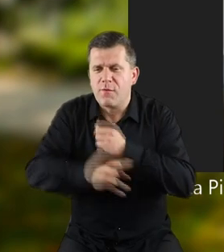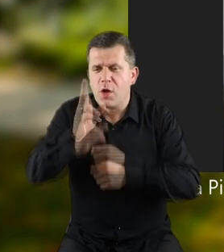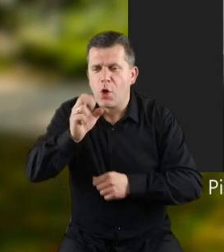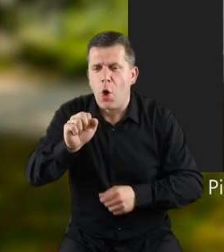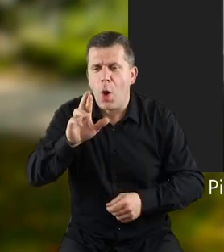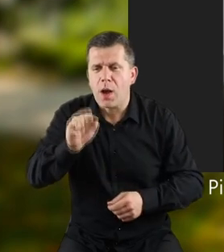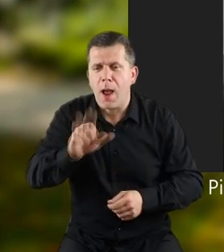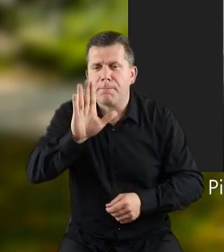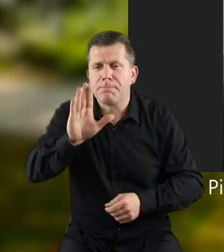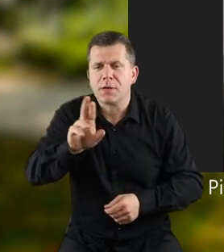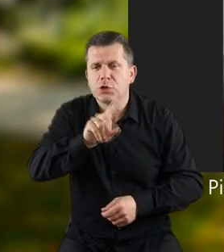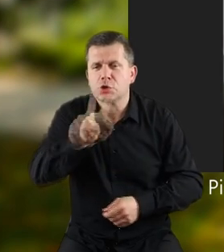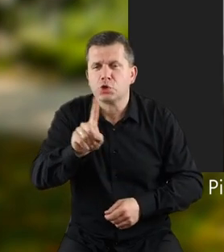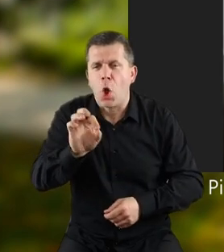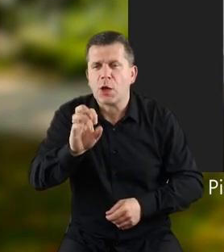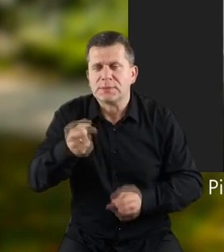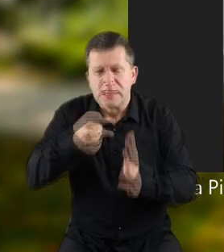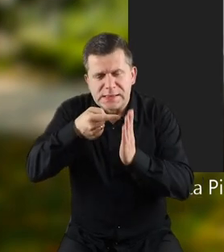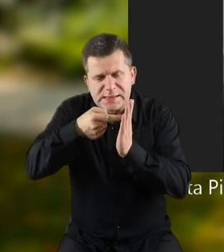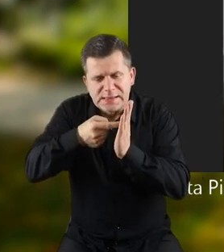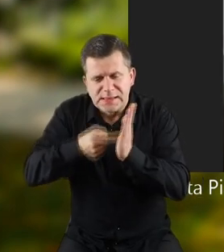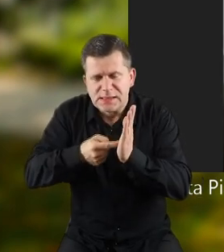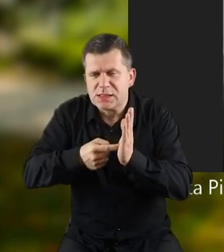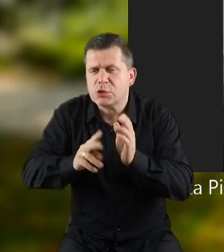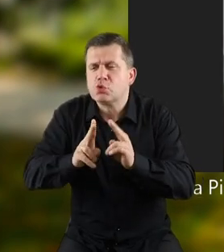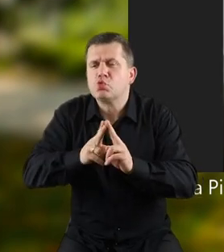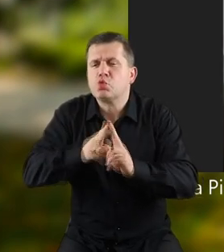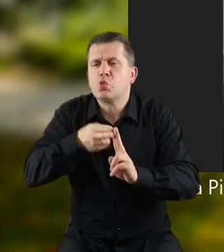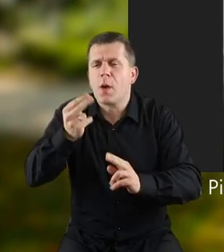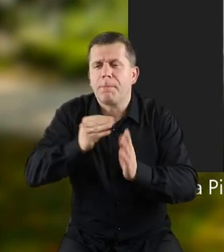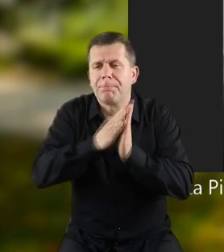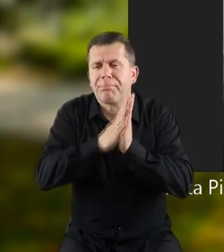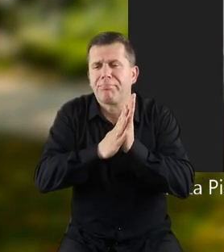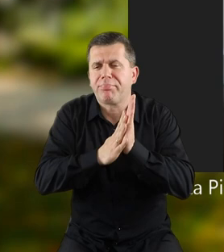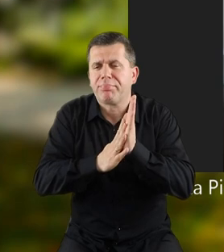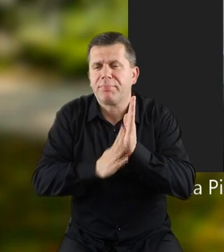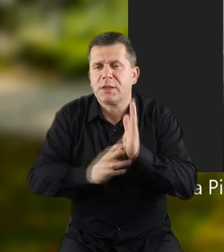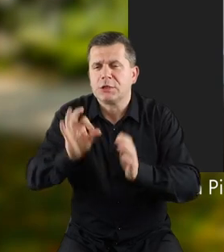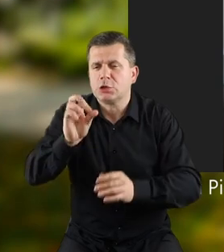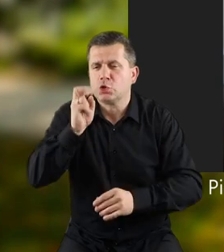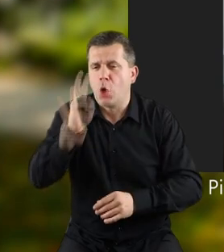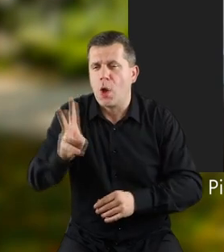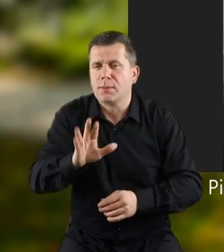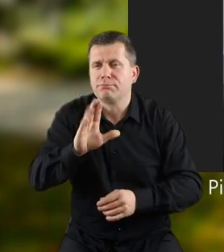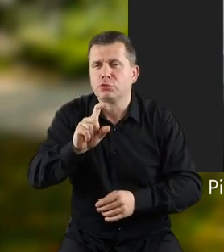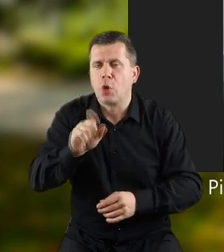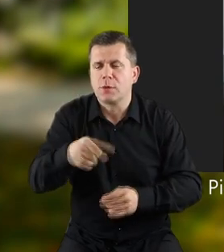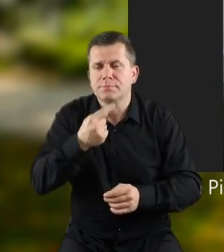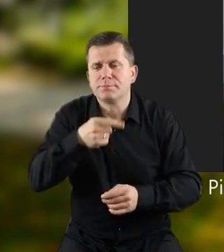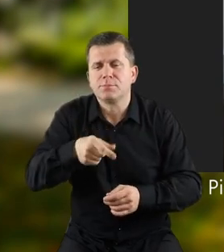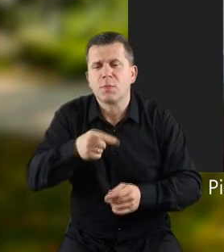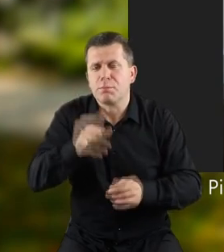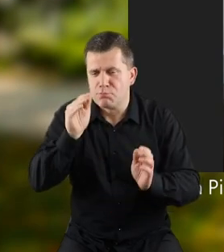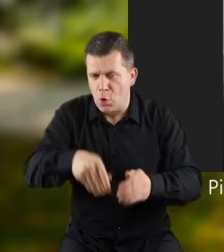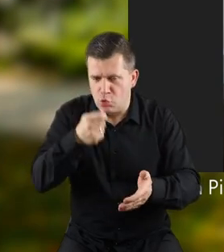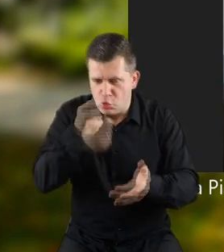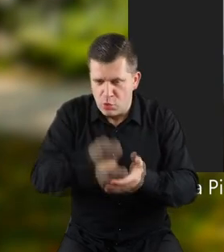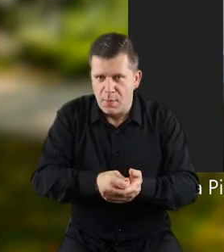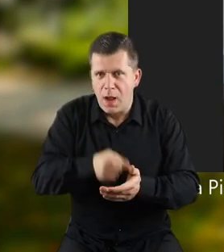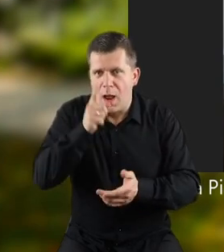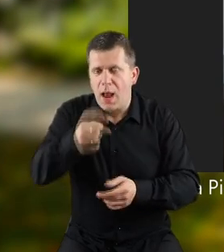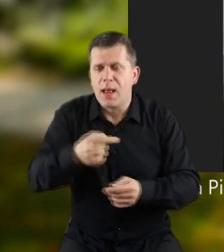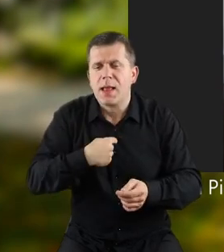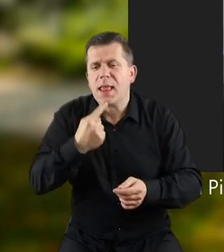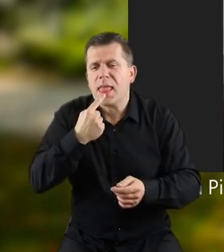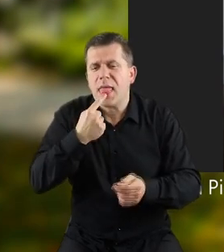kory, kory, brzozy i wyleci najsłodszy nektar świata. Sok z brzozy. Teraz można go również kupić,